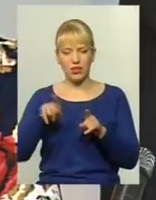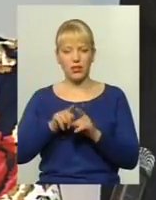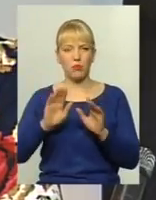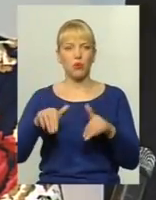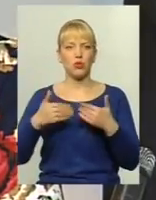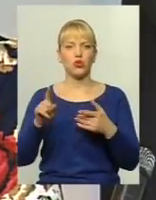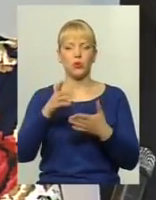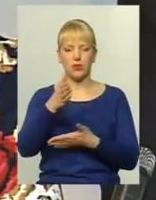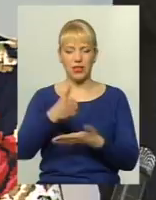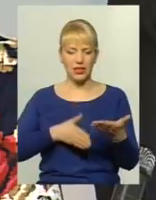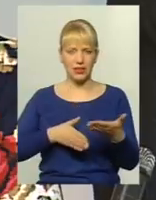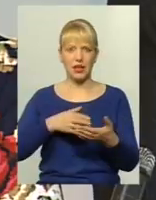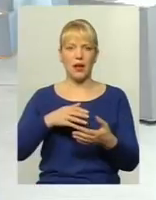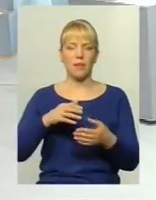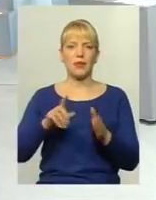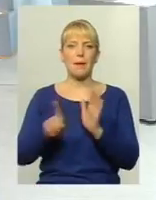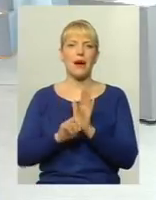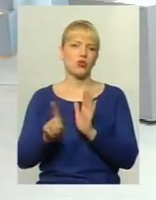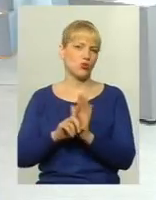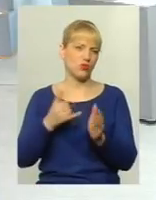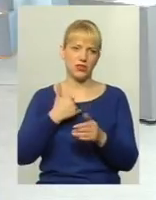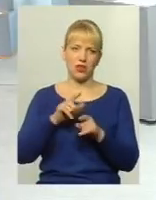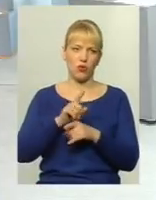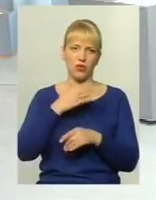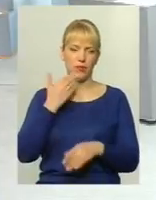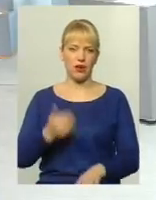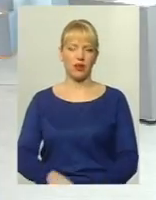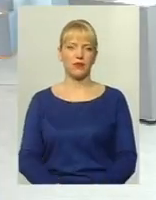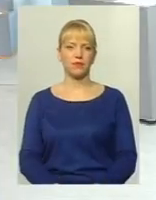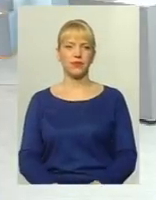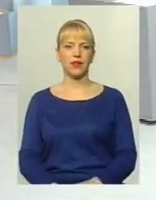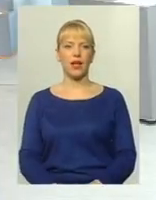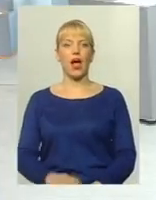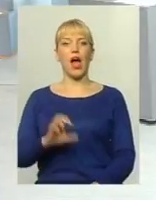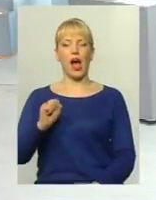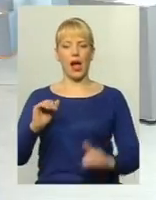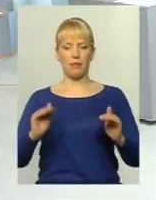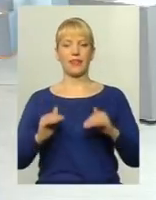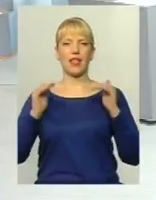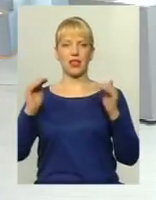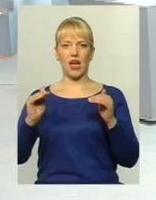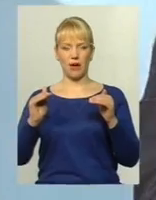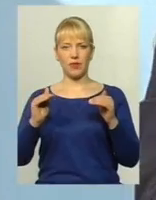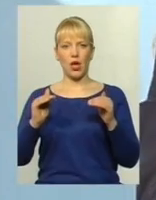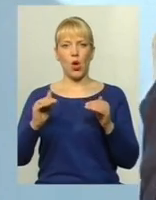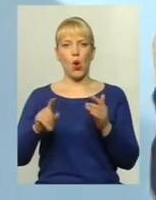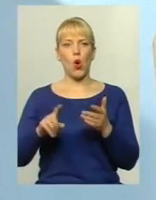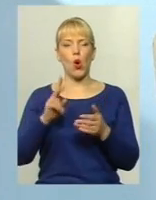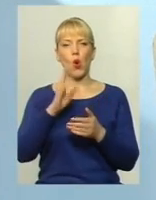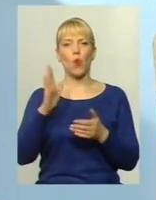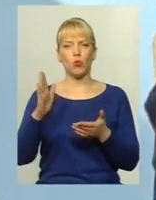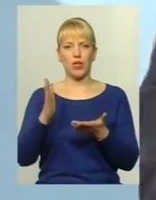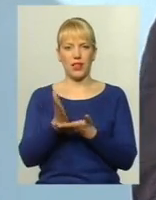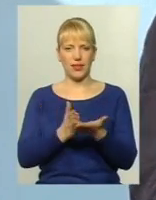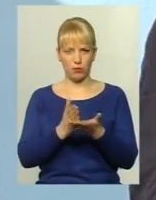ділити маршрути, в нас немає. А підняття комунальних послуг, це є популярний рішення чи популярний? Підняття